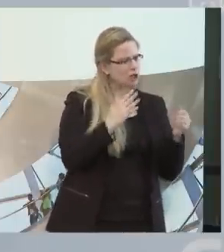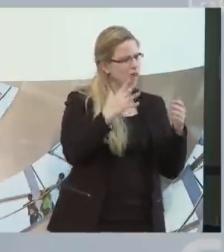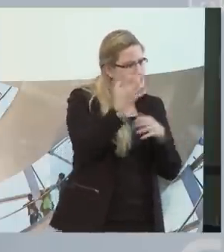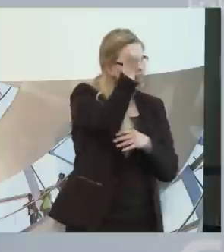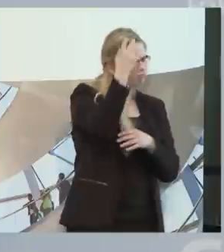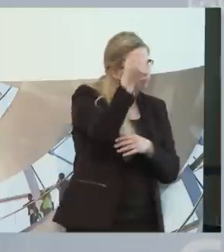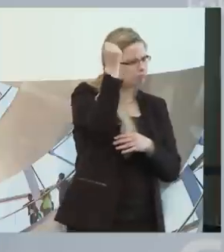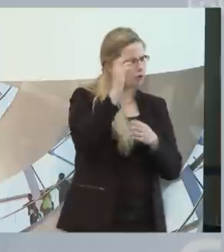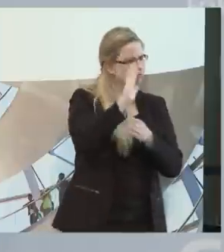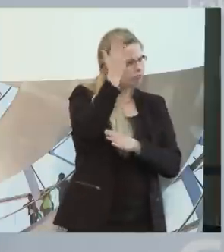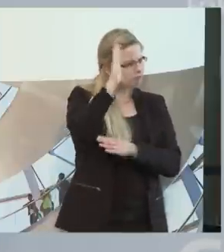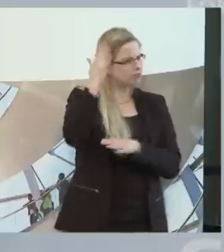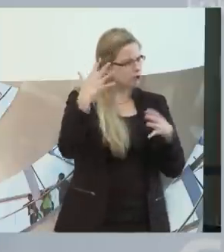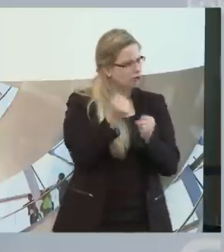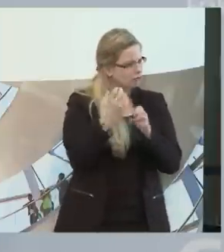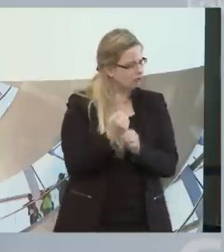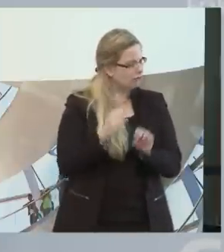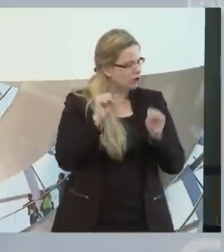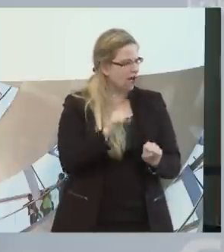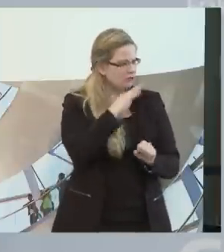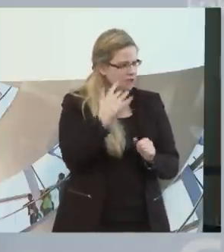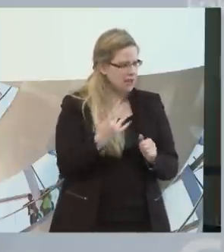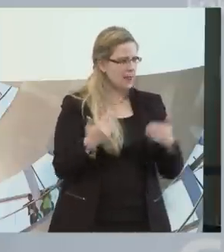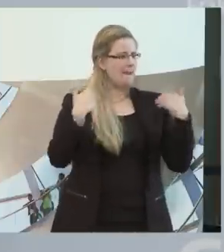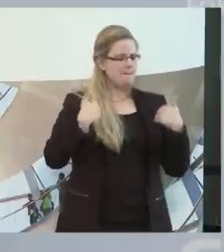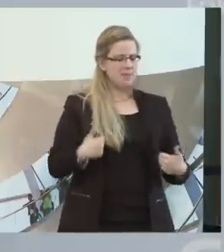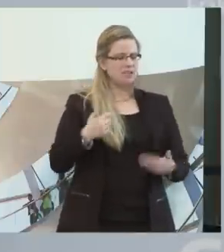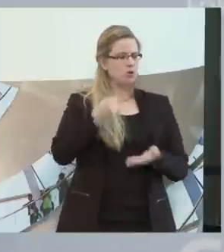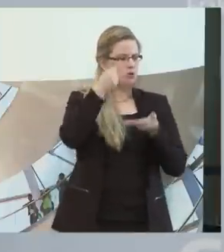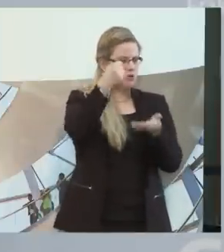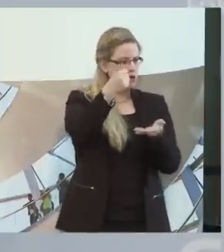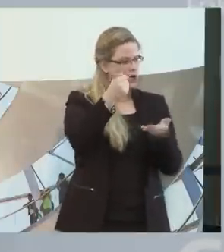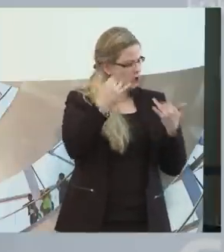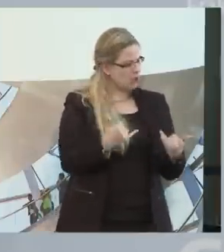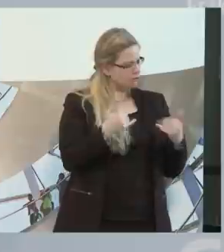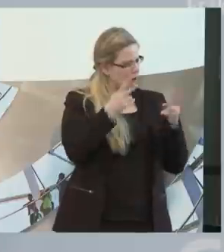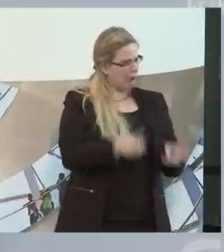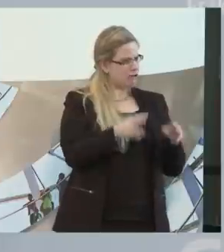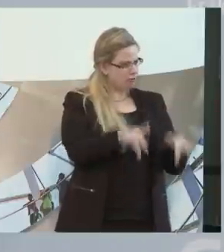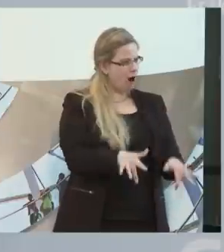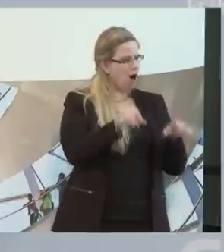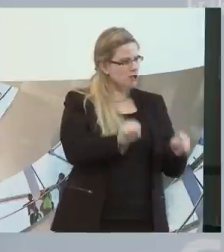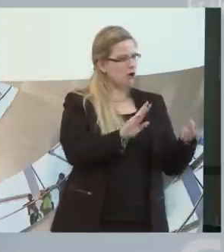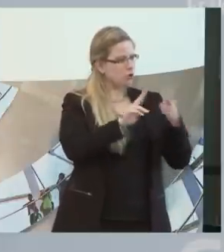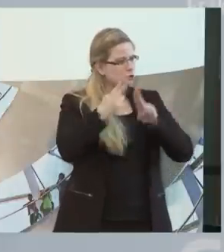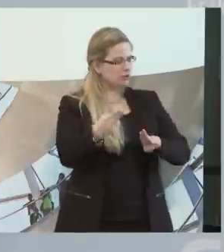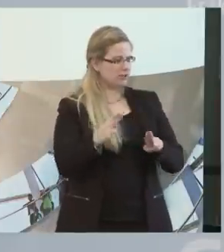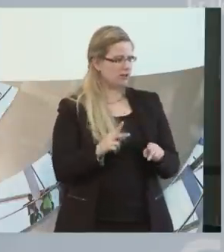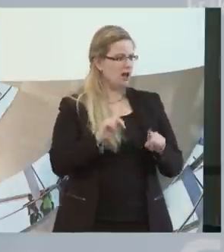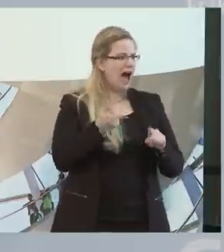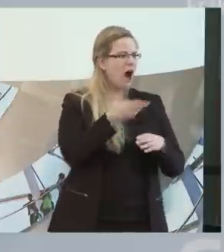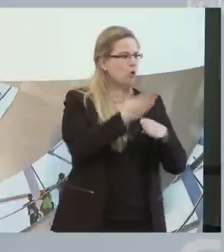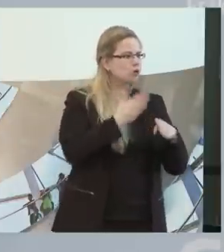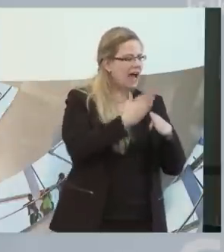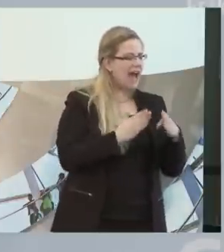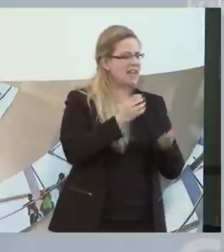diskutieren. Das ist auch die Wahrheit. Das persönliche Budget ist im jetzigen Recht machbar. Auch Teilbudgets sind im jetzigen